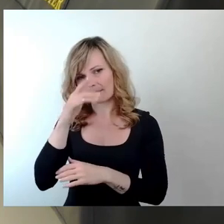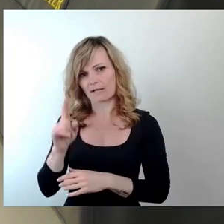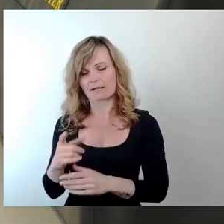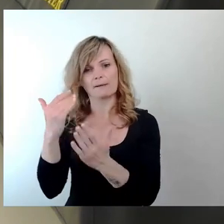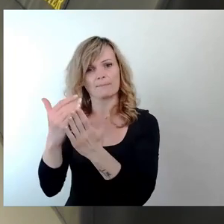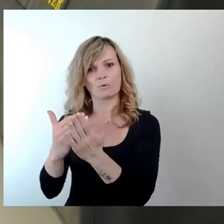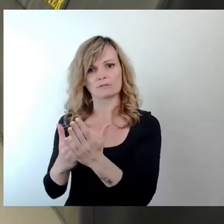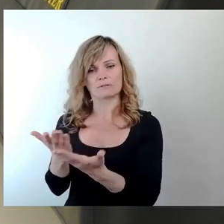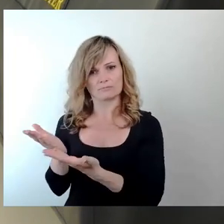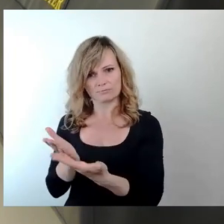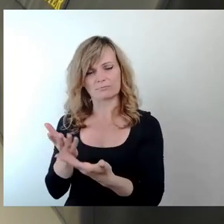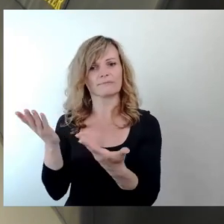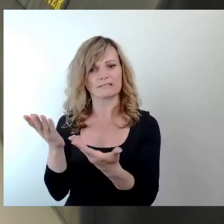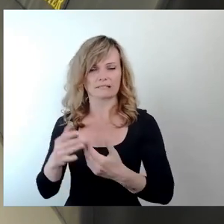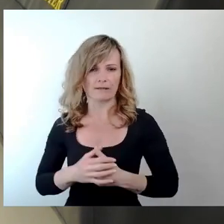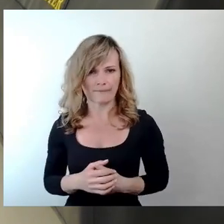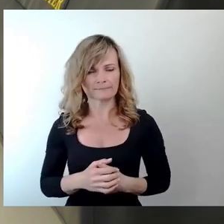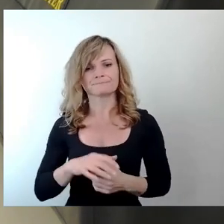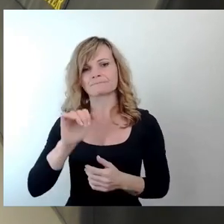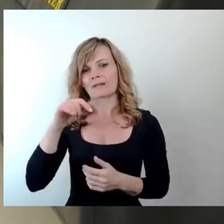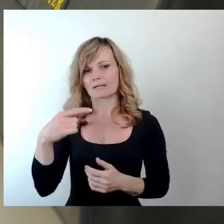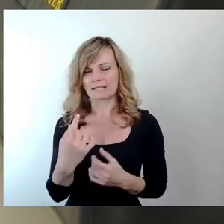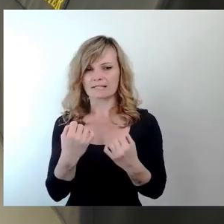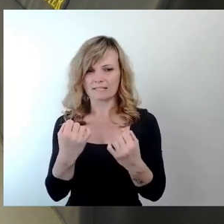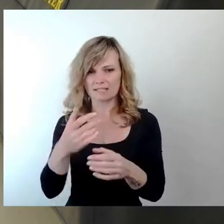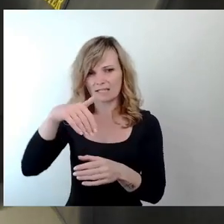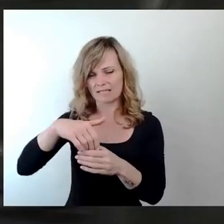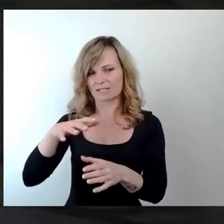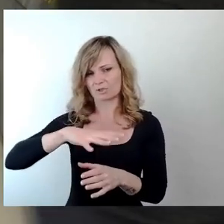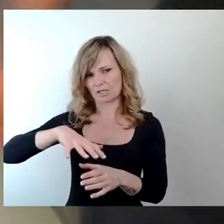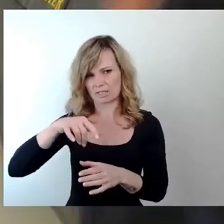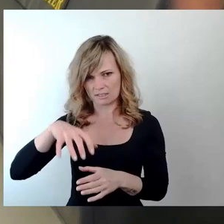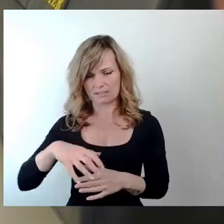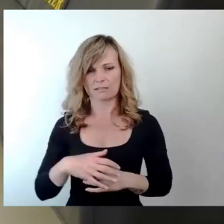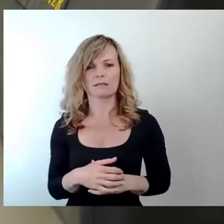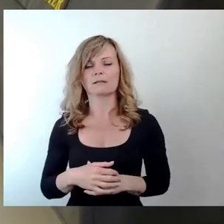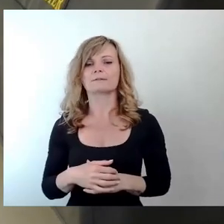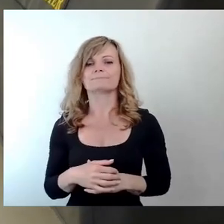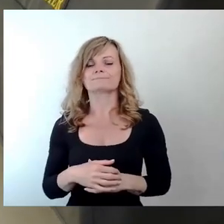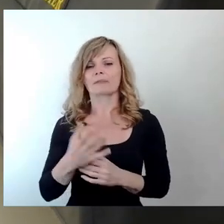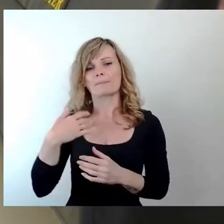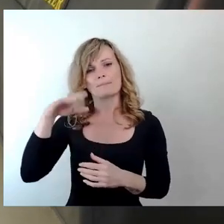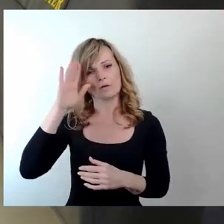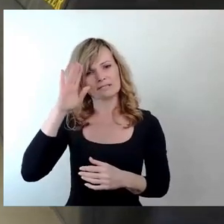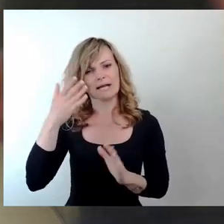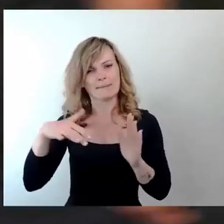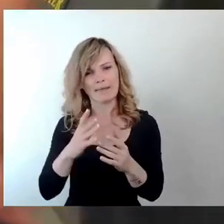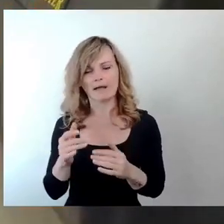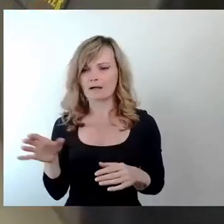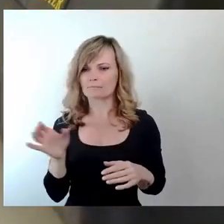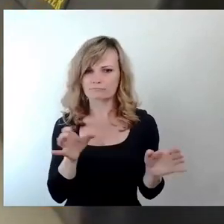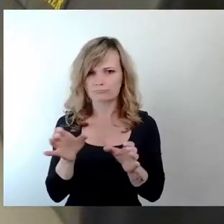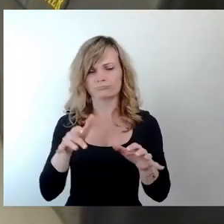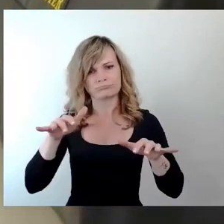priorisiert. Eine AG-sichere Innenstadt, verstärkte polizeiliche Aktivitäten, auch das Lagewissen dort